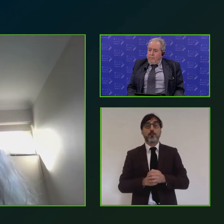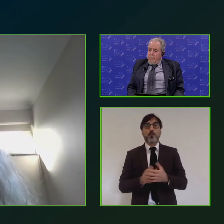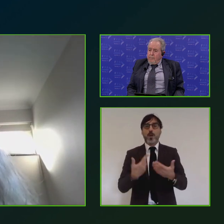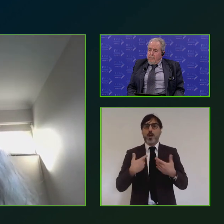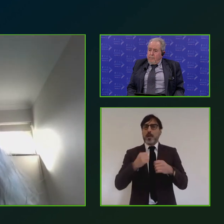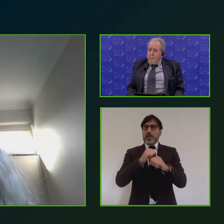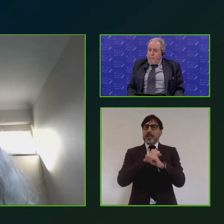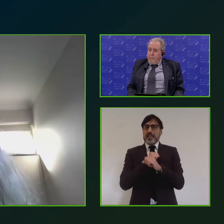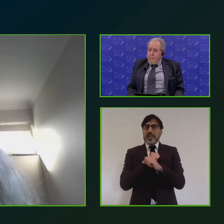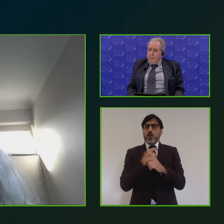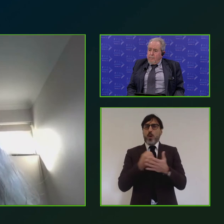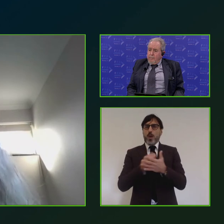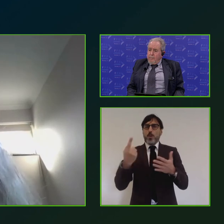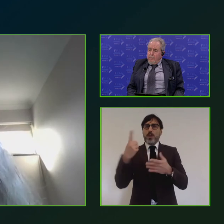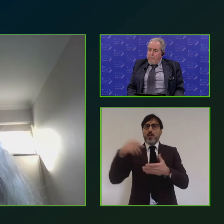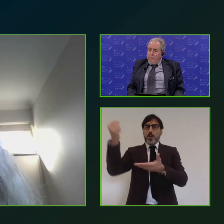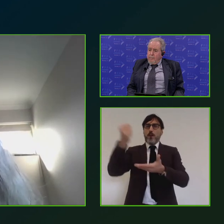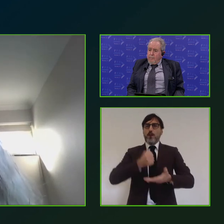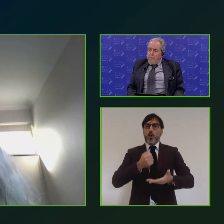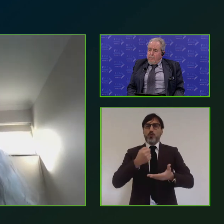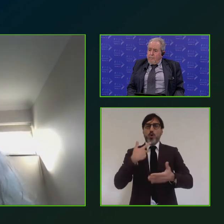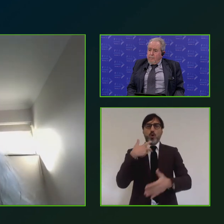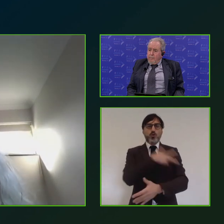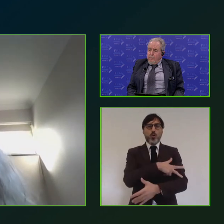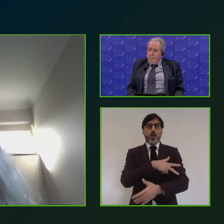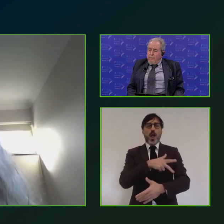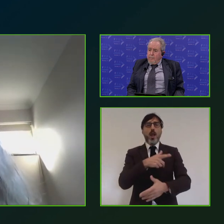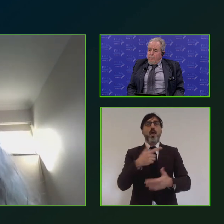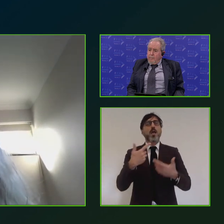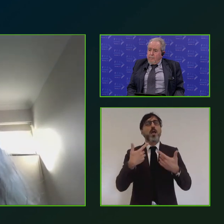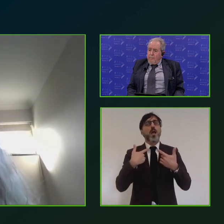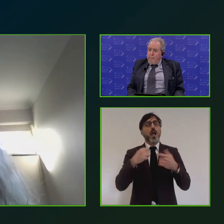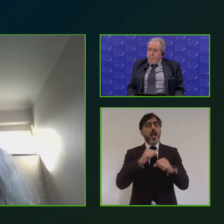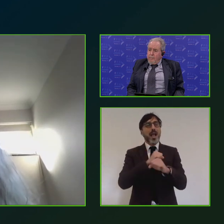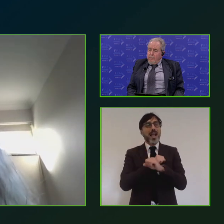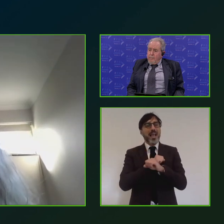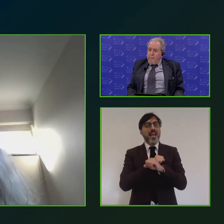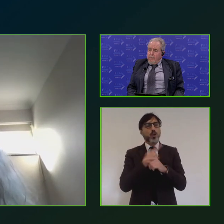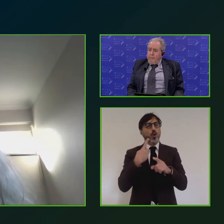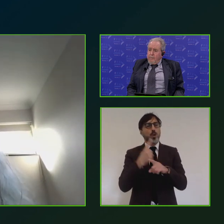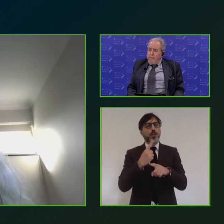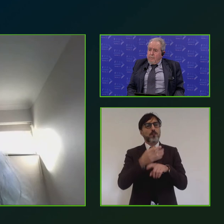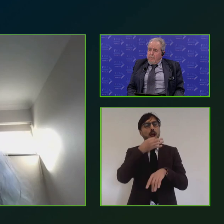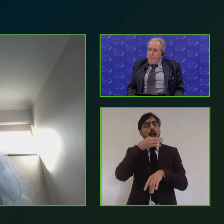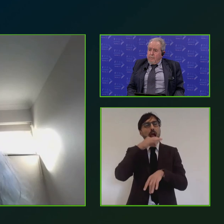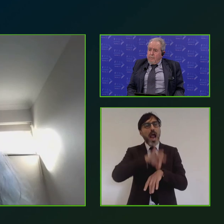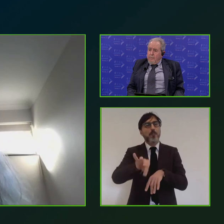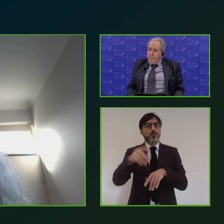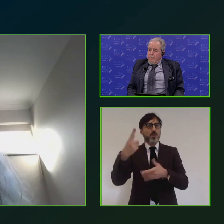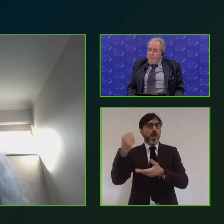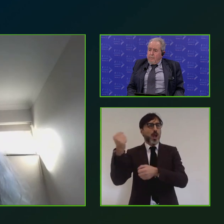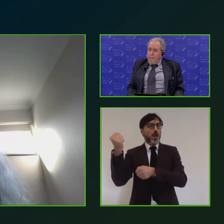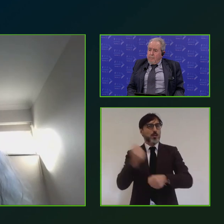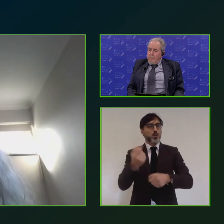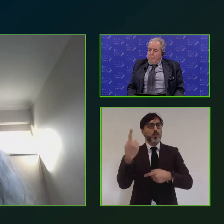per il fondo sociale europeo plus che magari continuerà a sostenere la capacità istituzionale per l